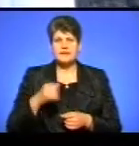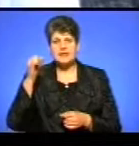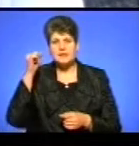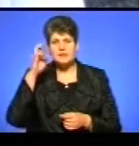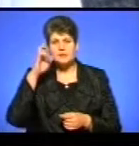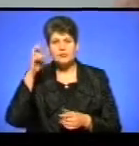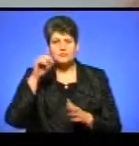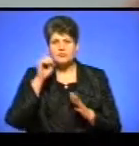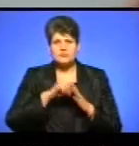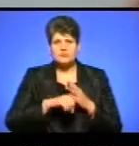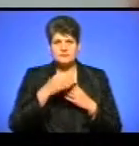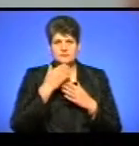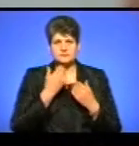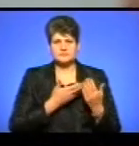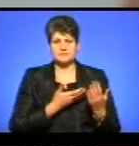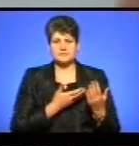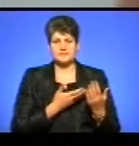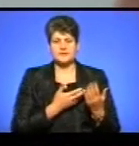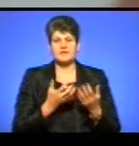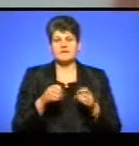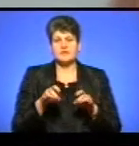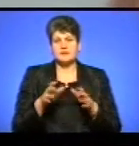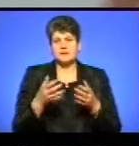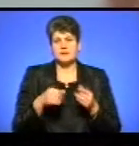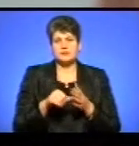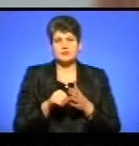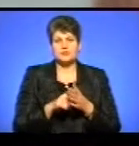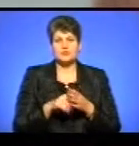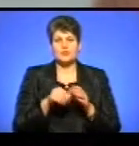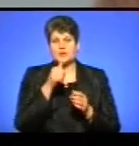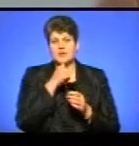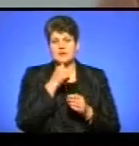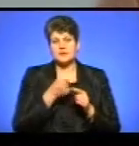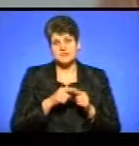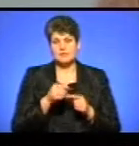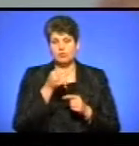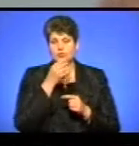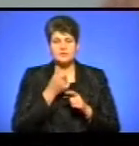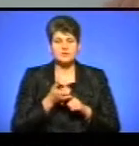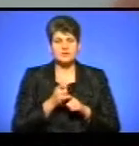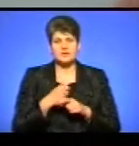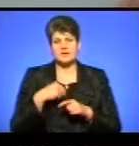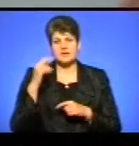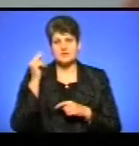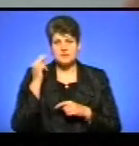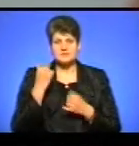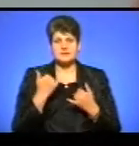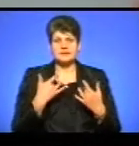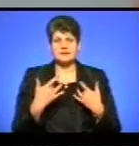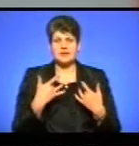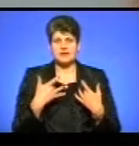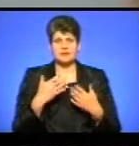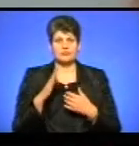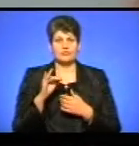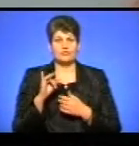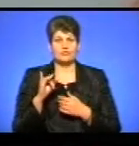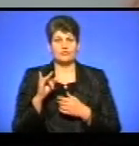їх не вбив. Вирішила взяти участь у кастингу, тому що мені це дуже подобається. І я навчаюся якраз на театральному вузі,